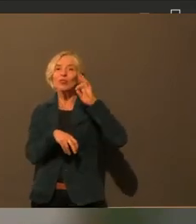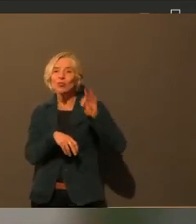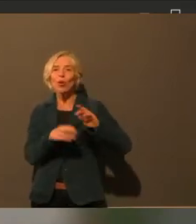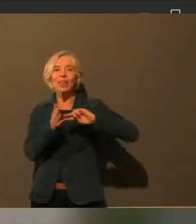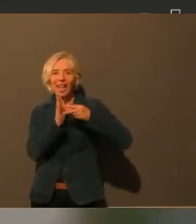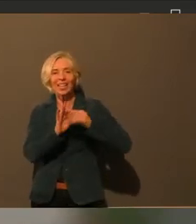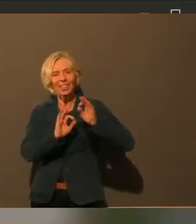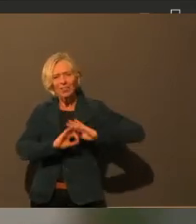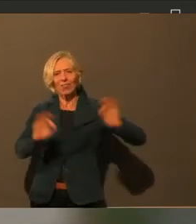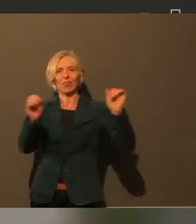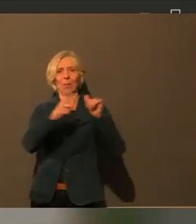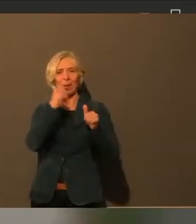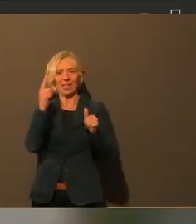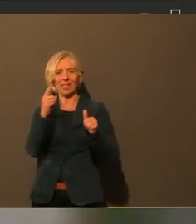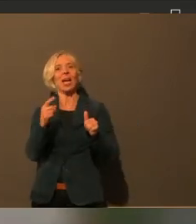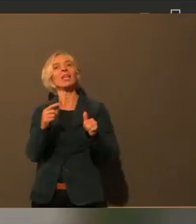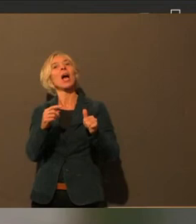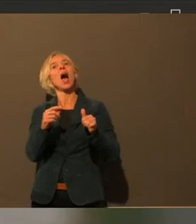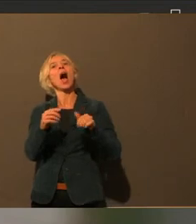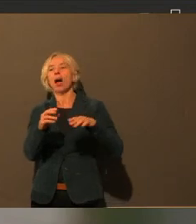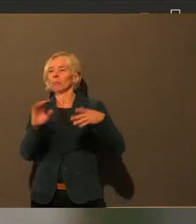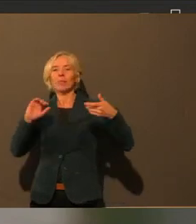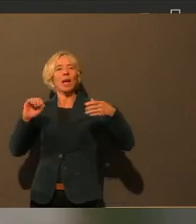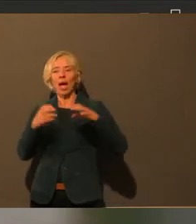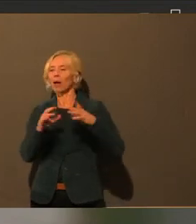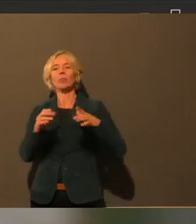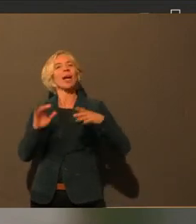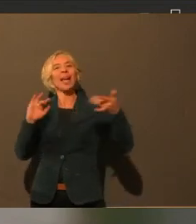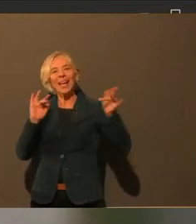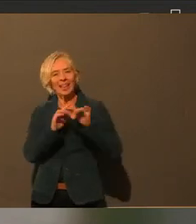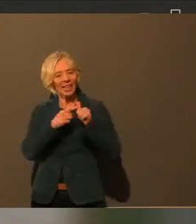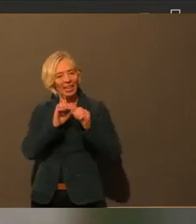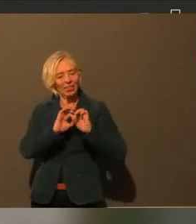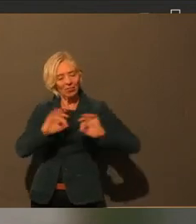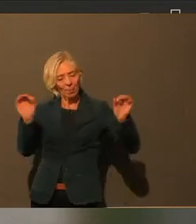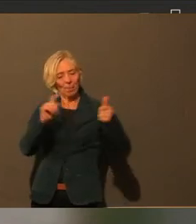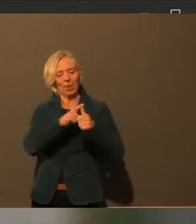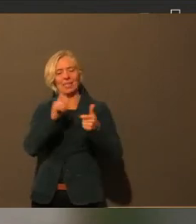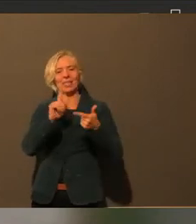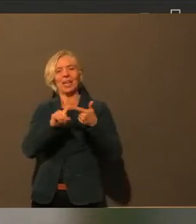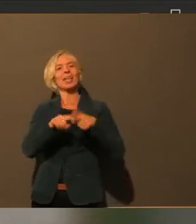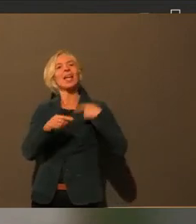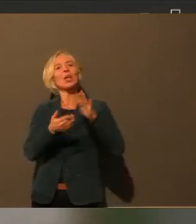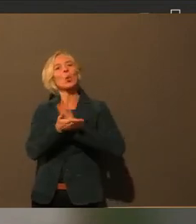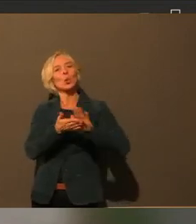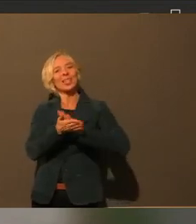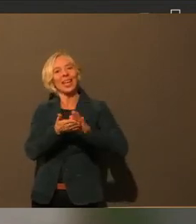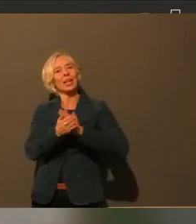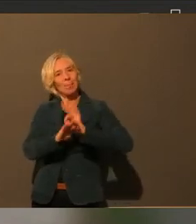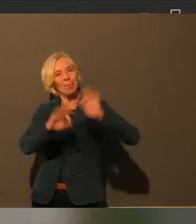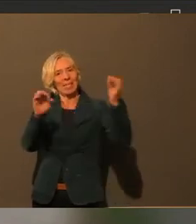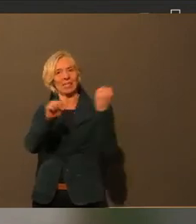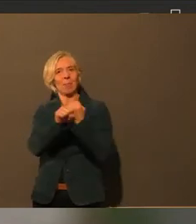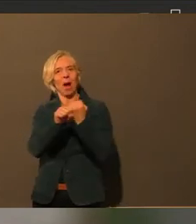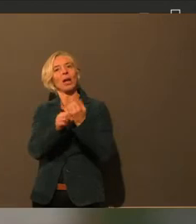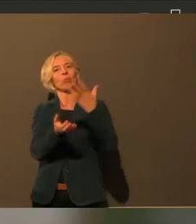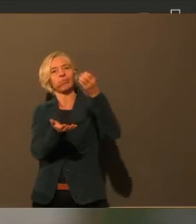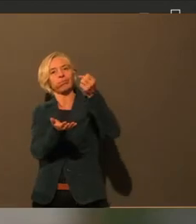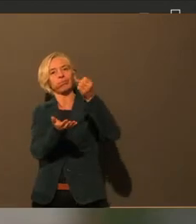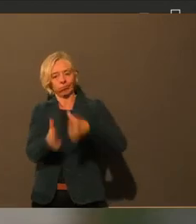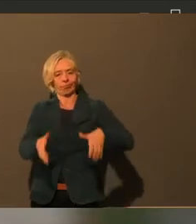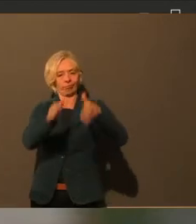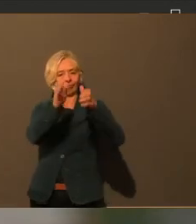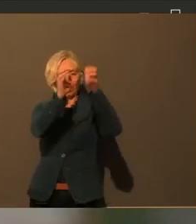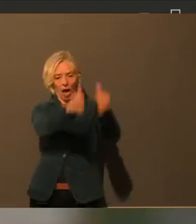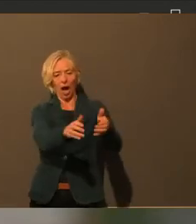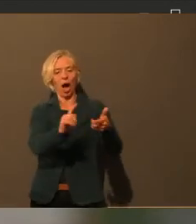konzipieren, hygienische Desinfektionsmittelstände reinzustellen und auch die Lüftungskonzepte vielleicht